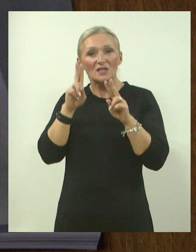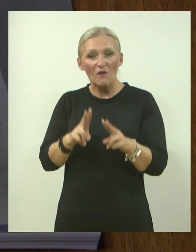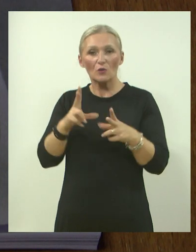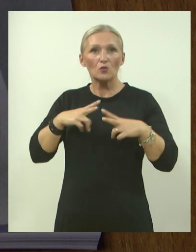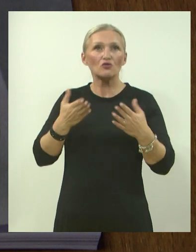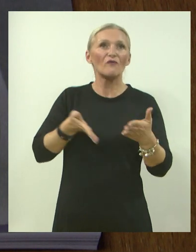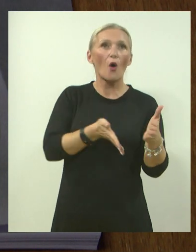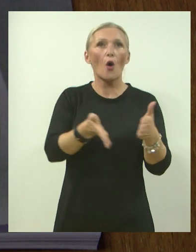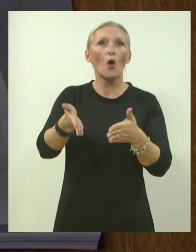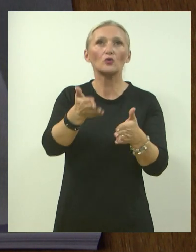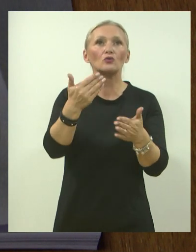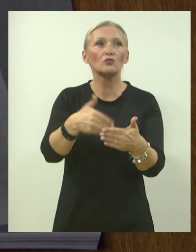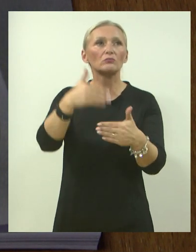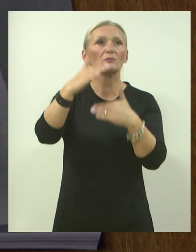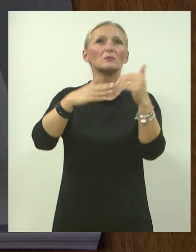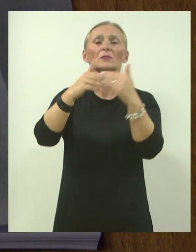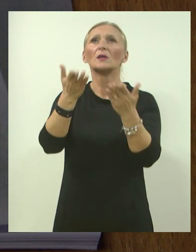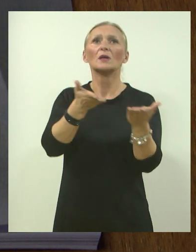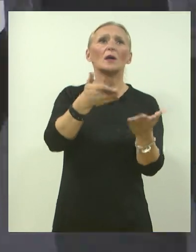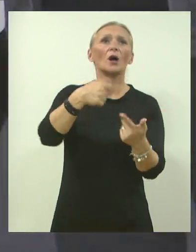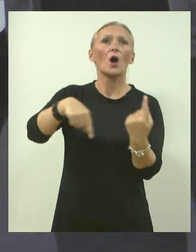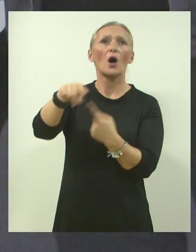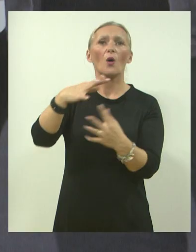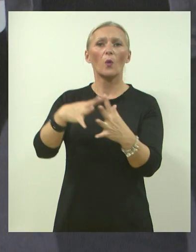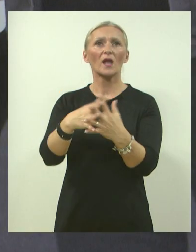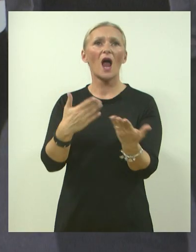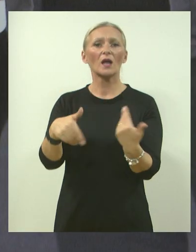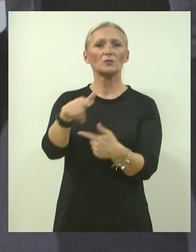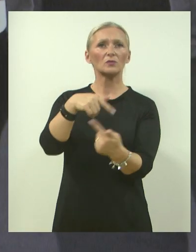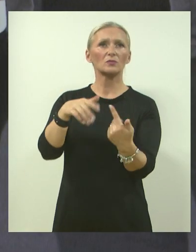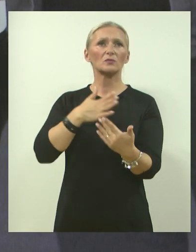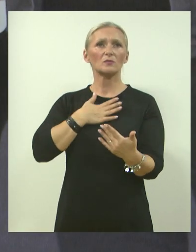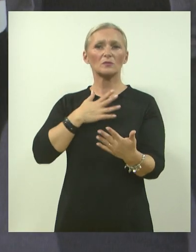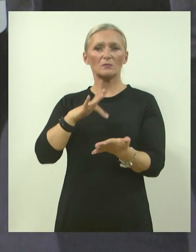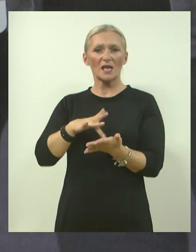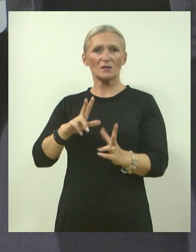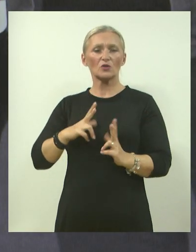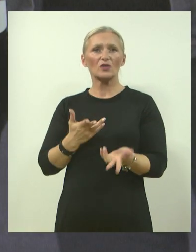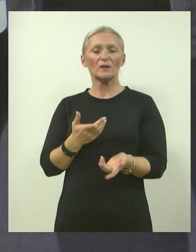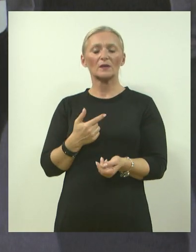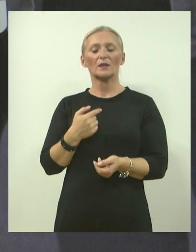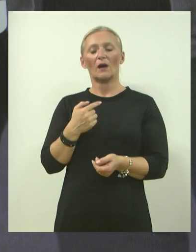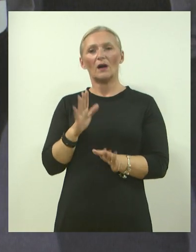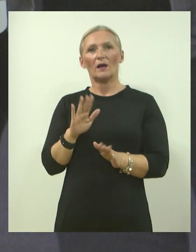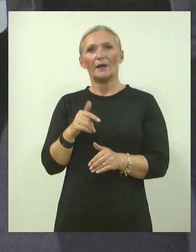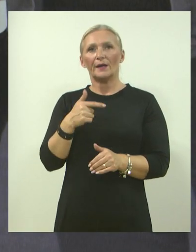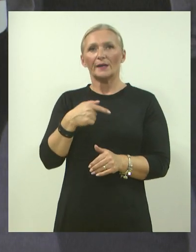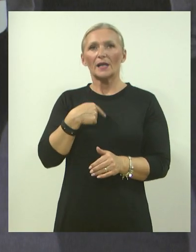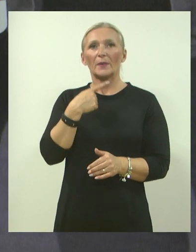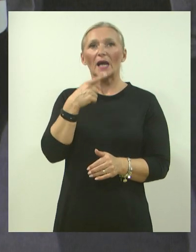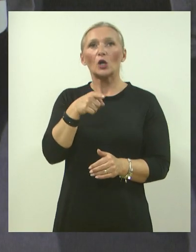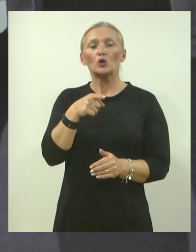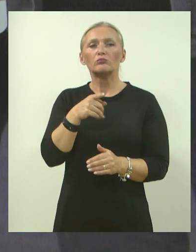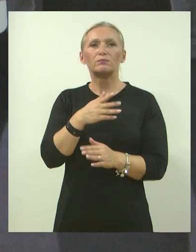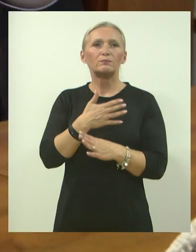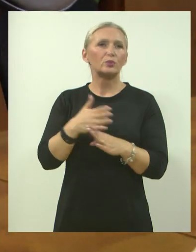susrećete u okolišu u kojem živite? Da, tu je, ja bih rekao da je tu stanje šaroliko. Sve